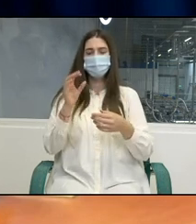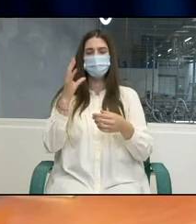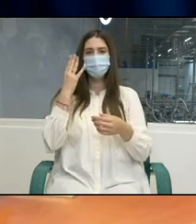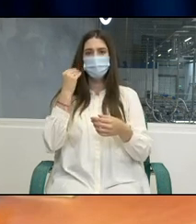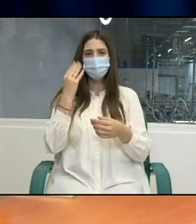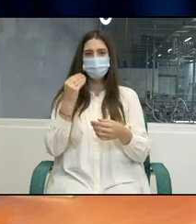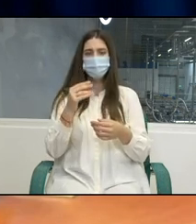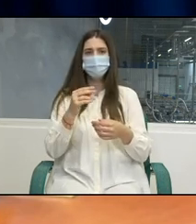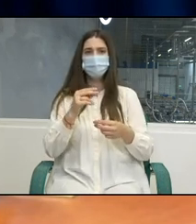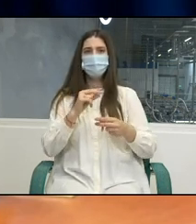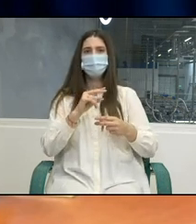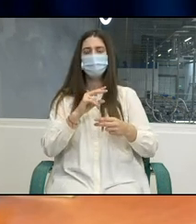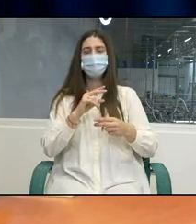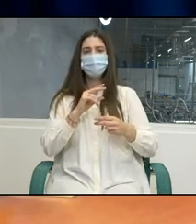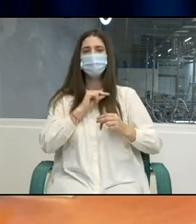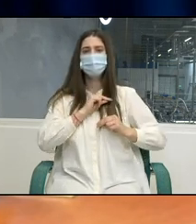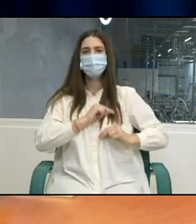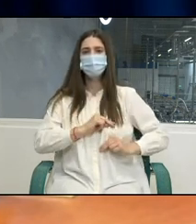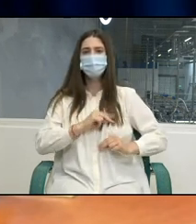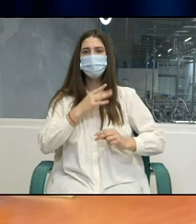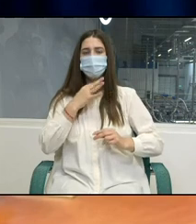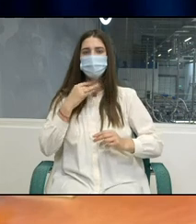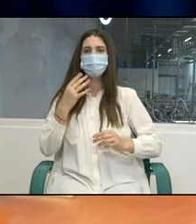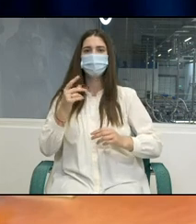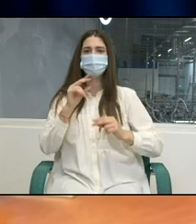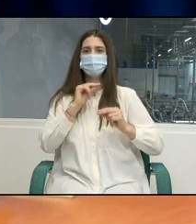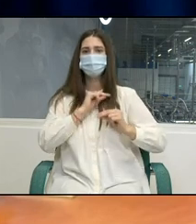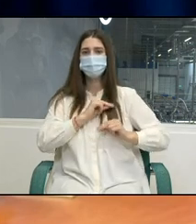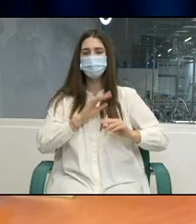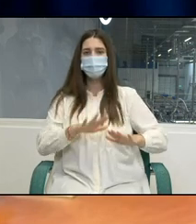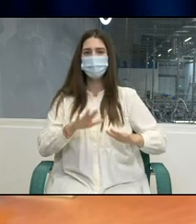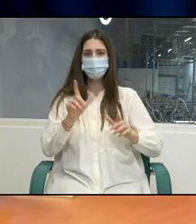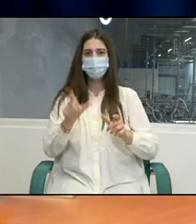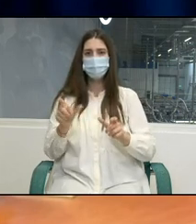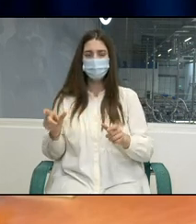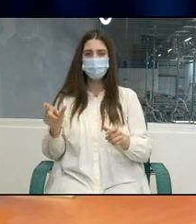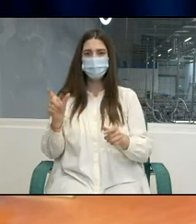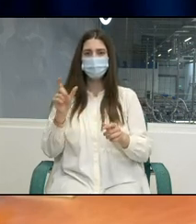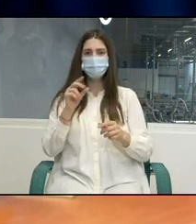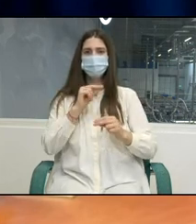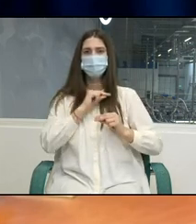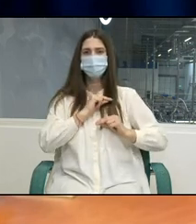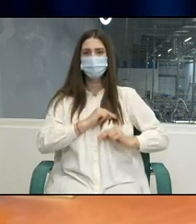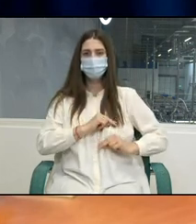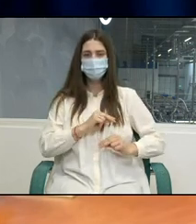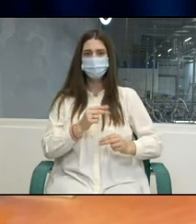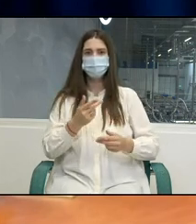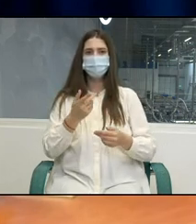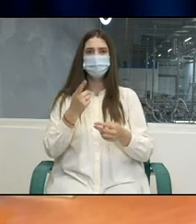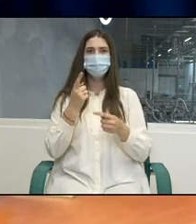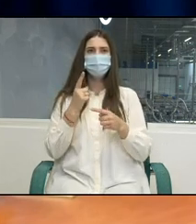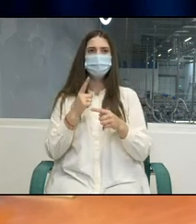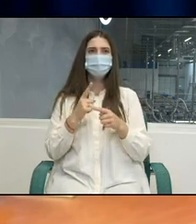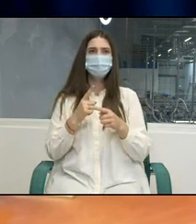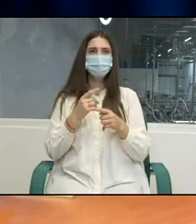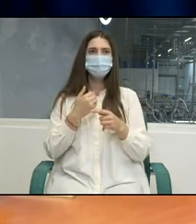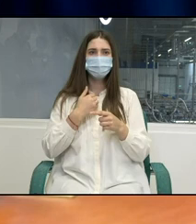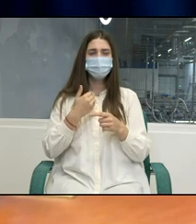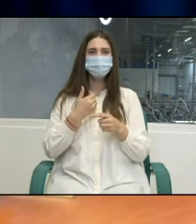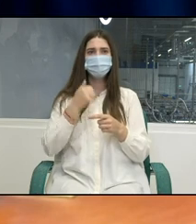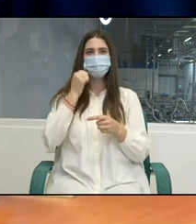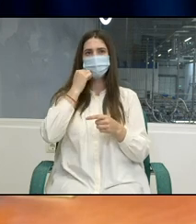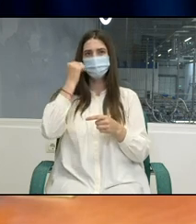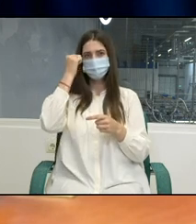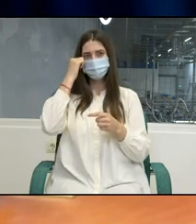să te licit toți cei care au fost implicați în elaborarea acestui program de țară privind muncă decentă. Vă mulțumesc foarte mult